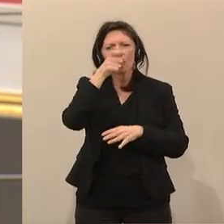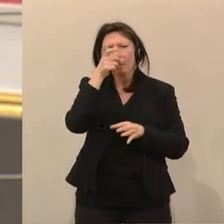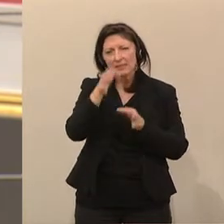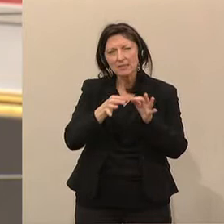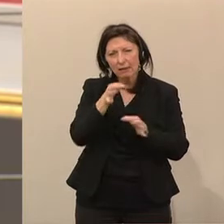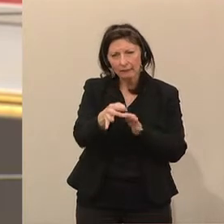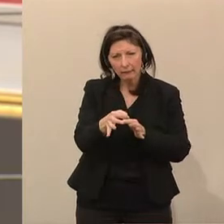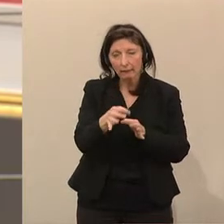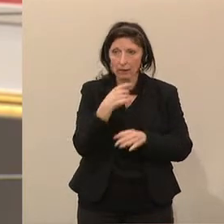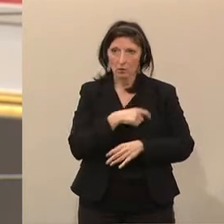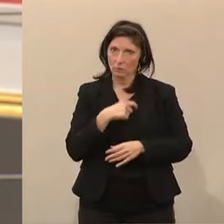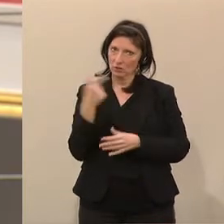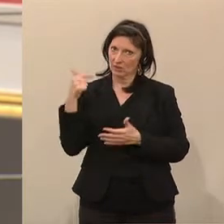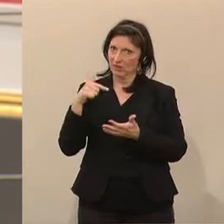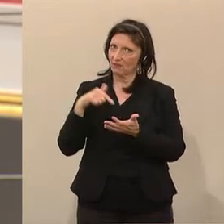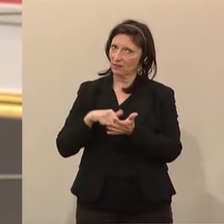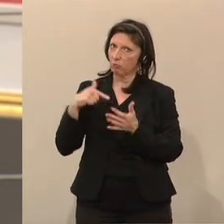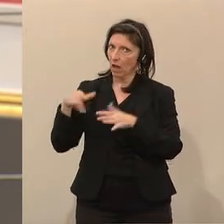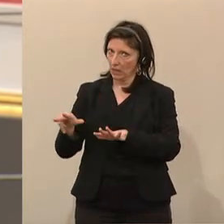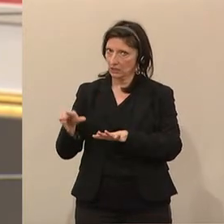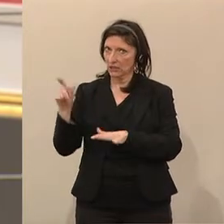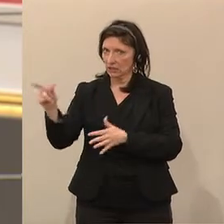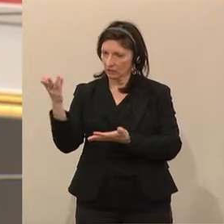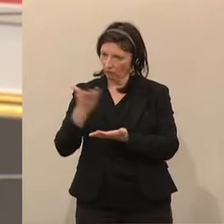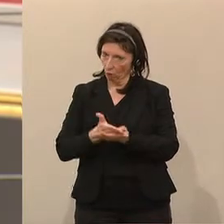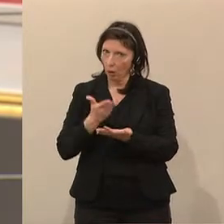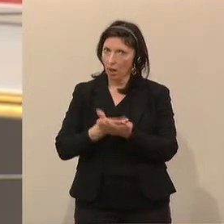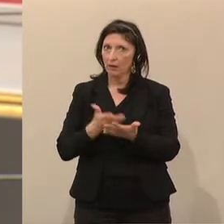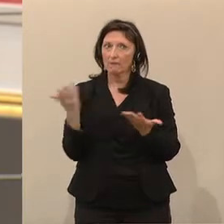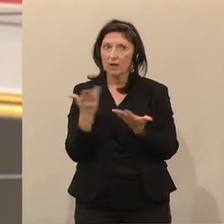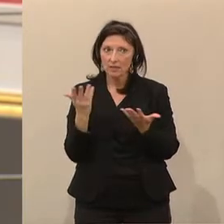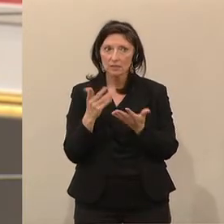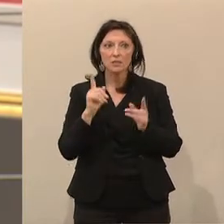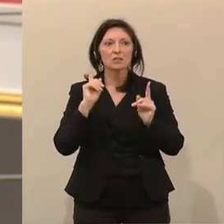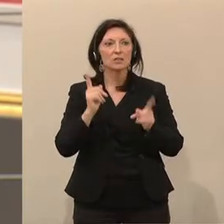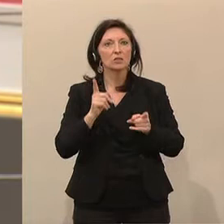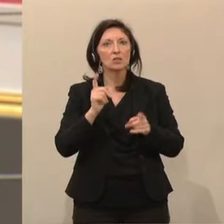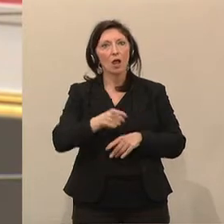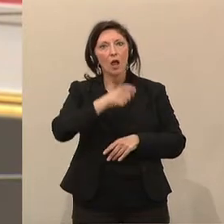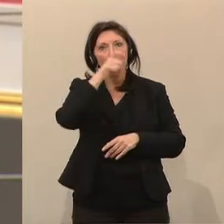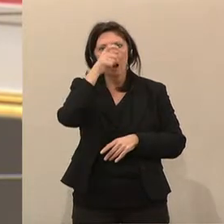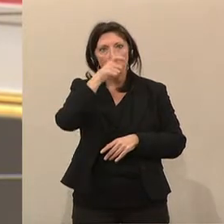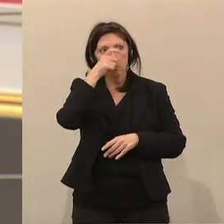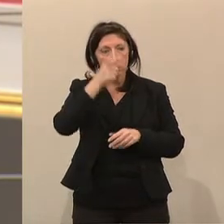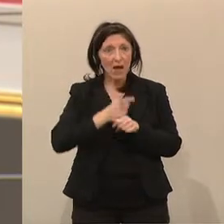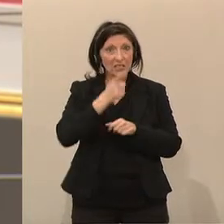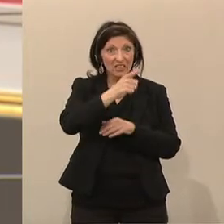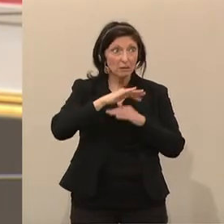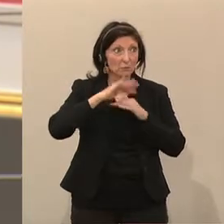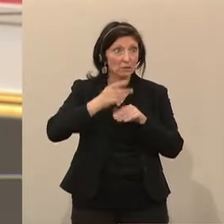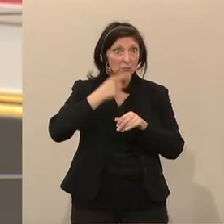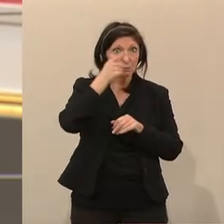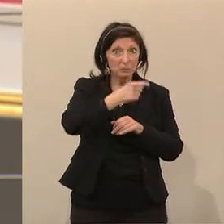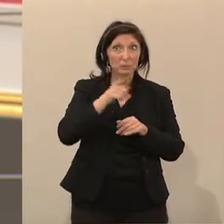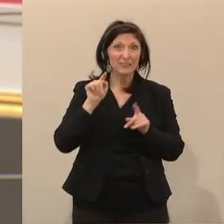hat die Kommission für 2018 die Vorlage des Legislativvorschlages zu Einwegplastik und Meeresmüll angekündigt. Und